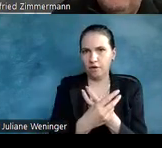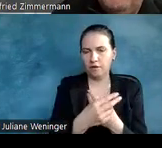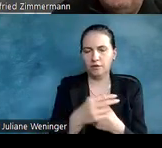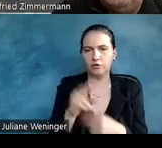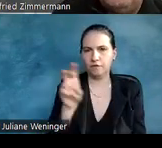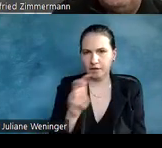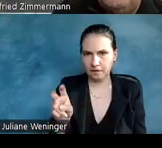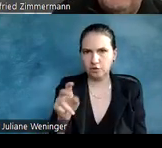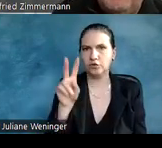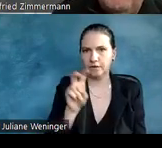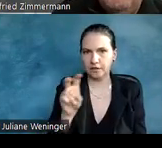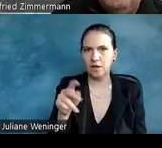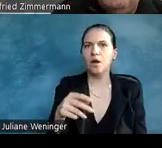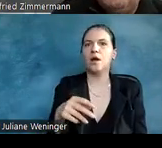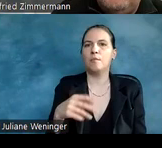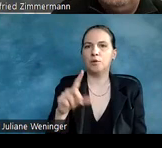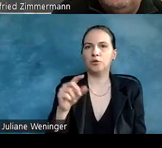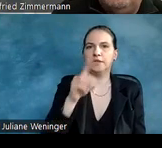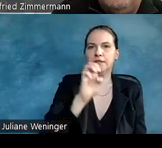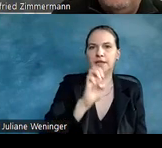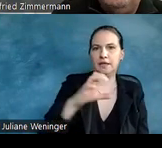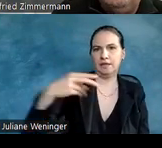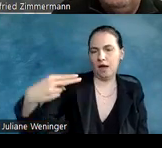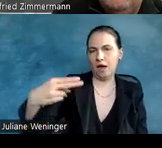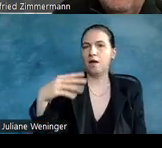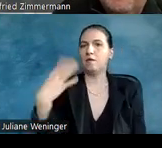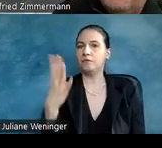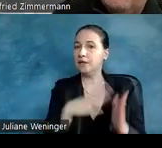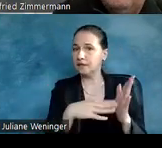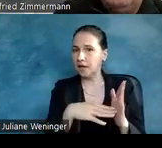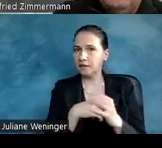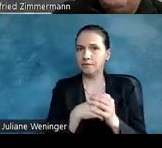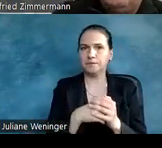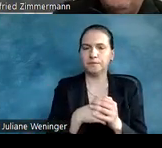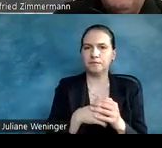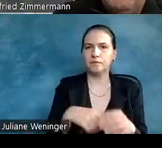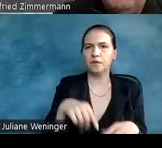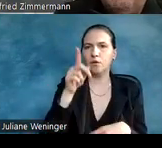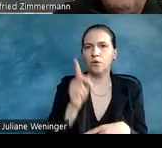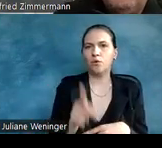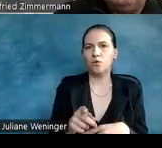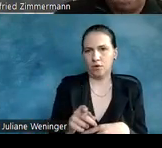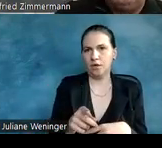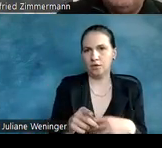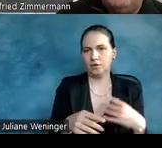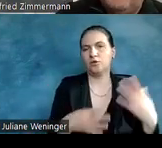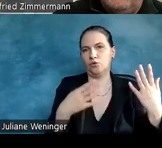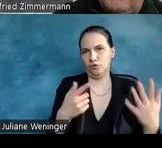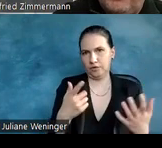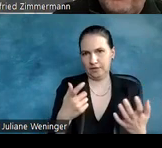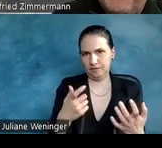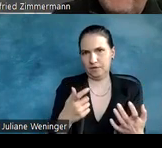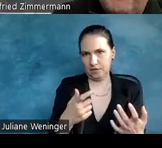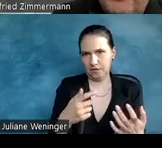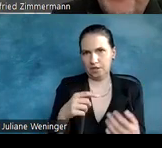-CH Seite 4 Es enthält eine Menge von Tags. Das heißt, es ist